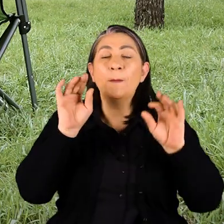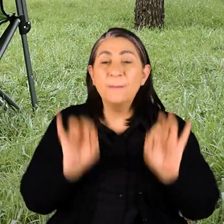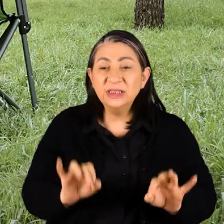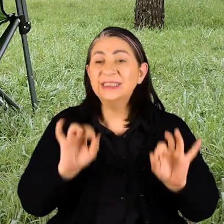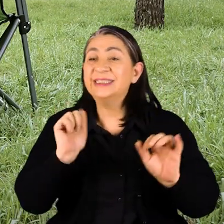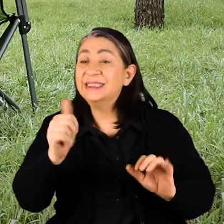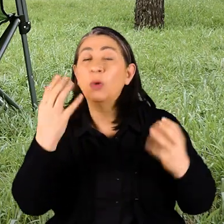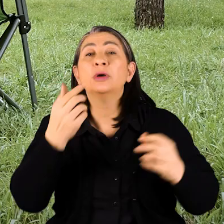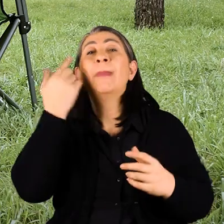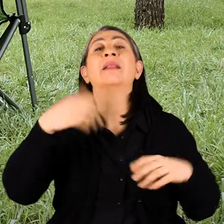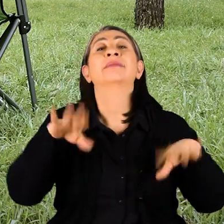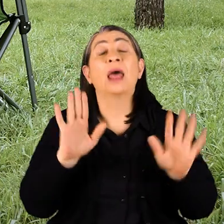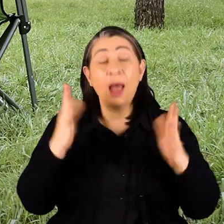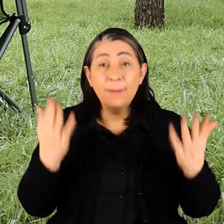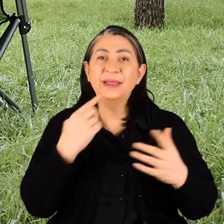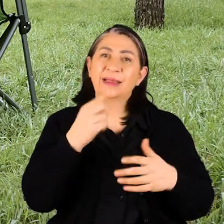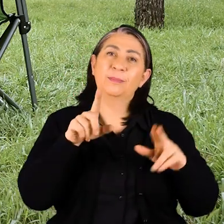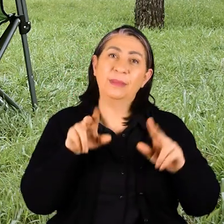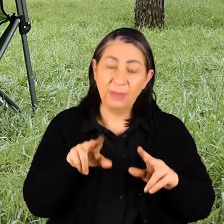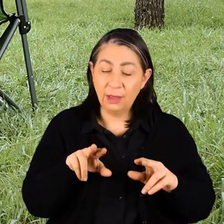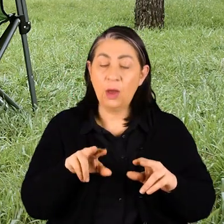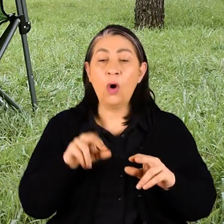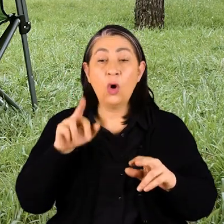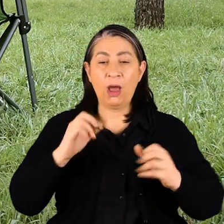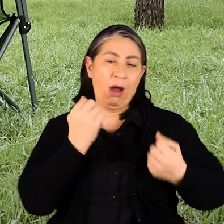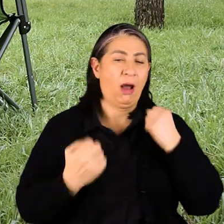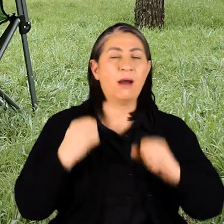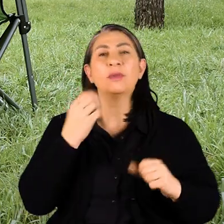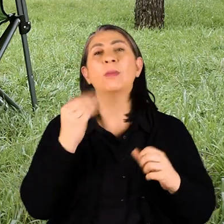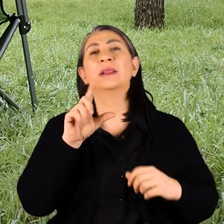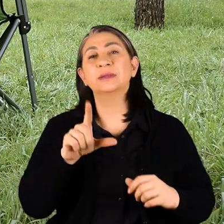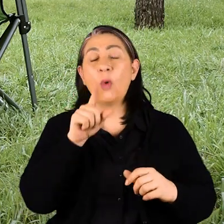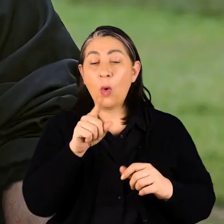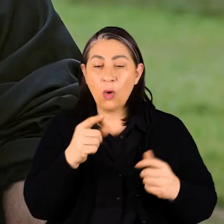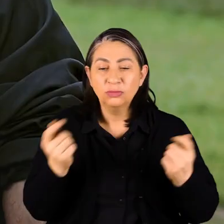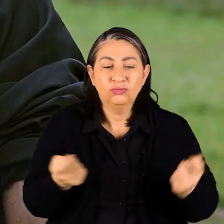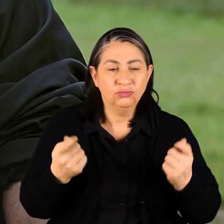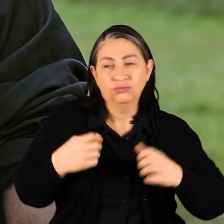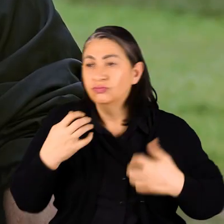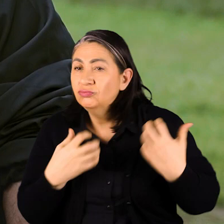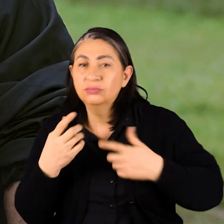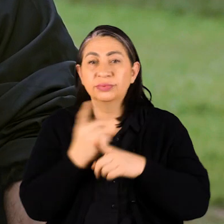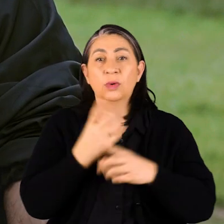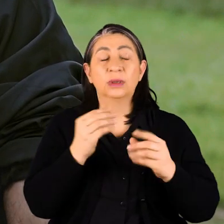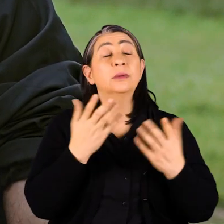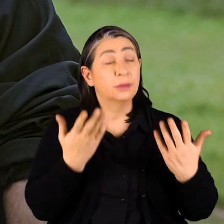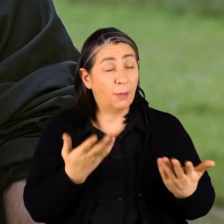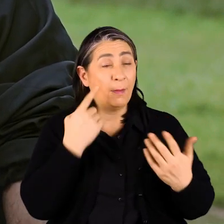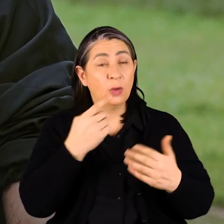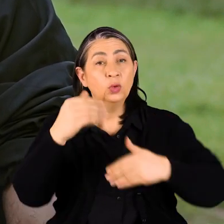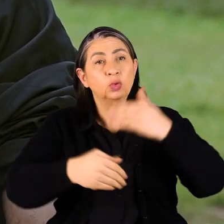başlangıcı ne zaman olacağı da belli değil Ama sadece dediğim gibi orada hareket edebilmek O mobiliteyi sağlayabilmek önemli Tabii yani